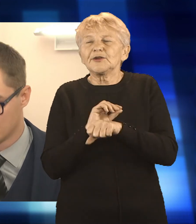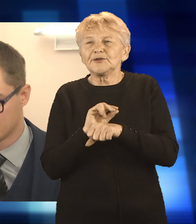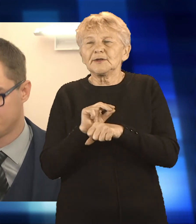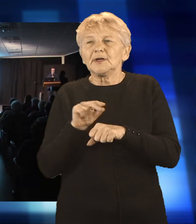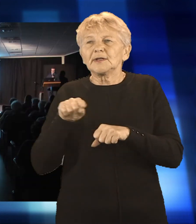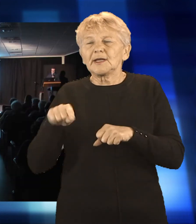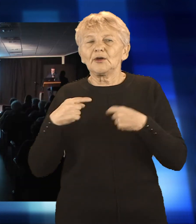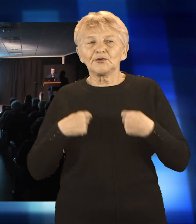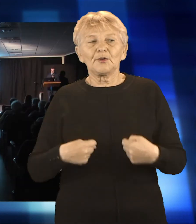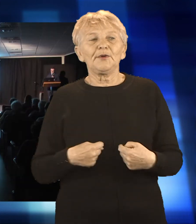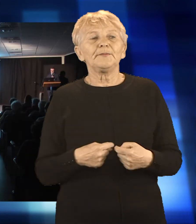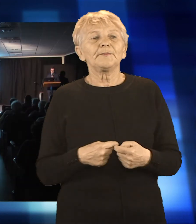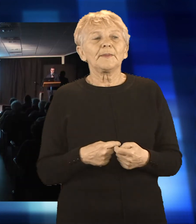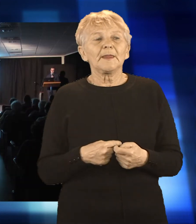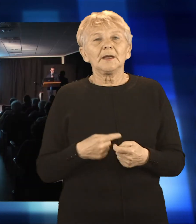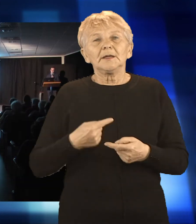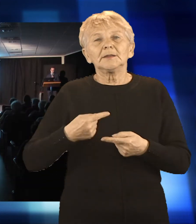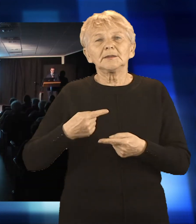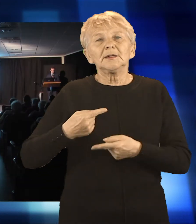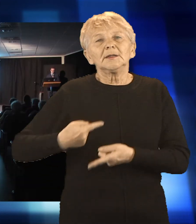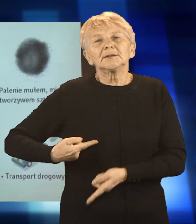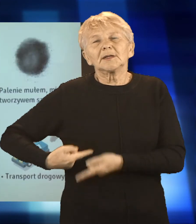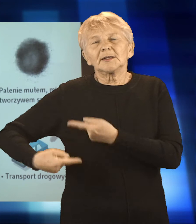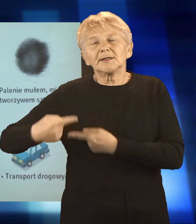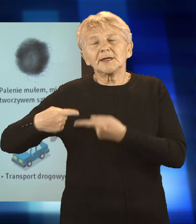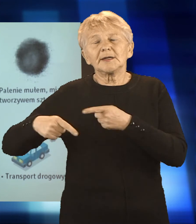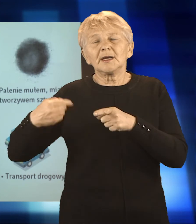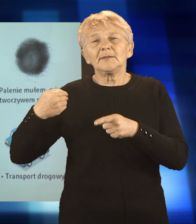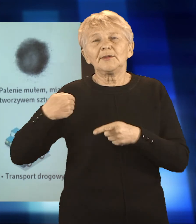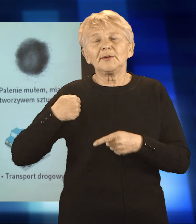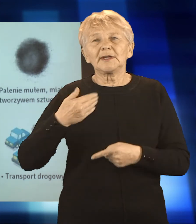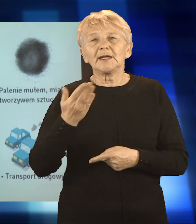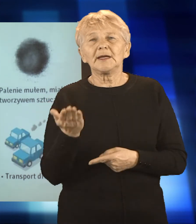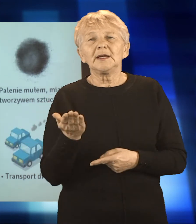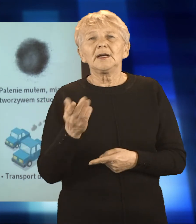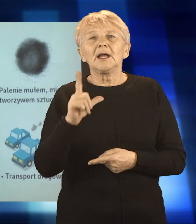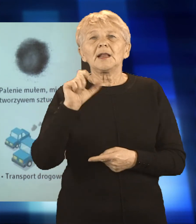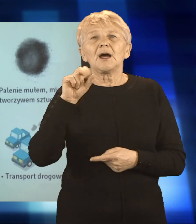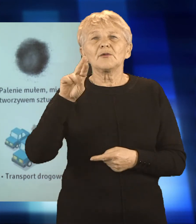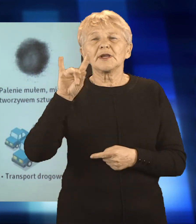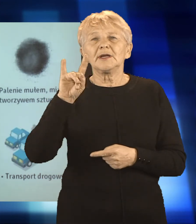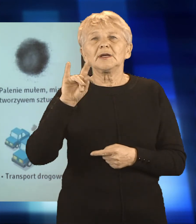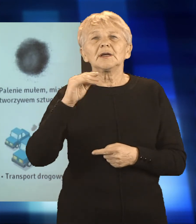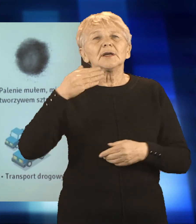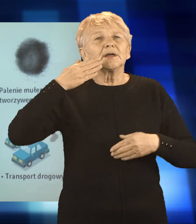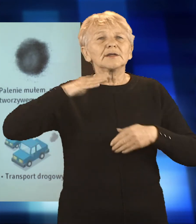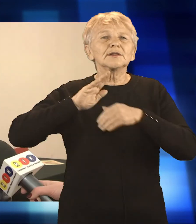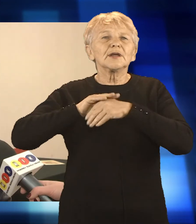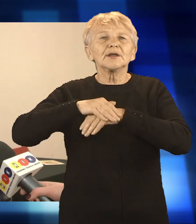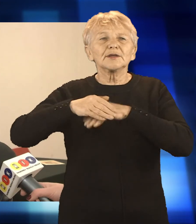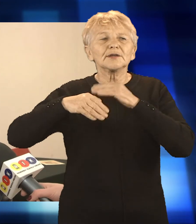zasmogowanych. Tradycyjnie już podczas wydarzenia laurem życzliwości wyróżniono osobę szczególnie przyjazną niepełnosprawnym.